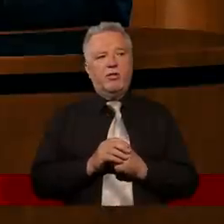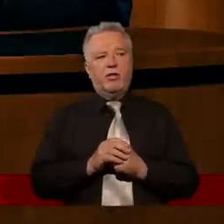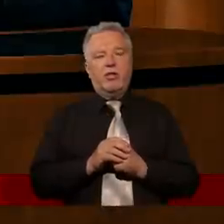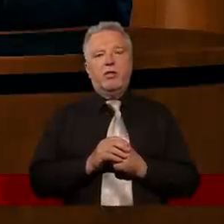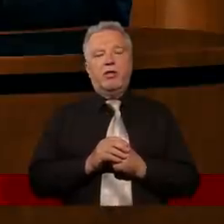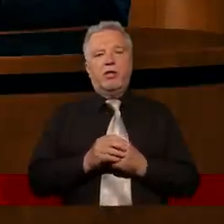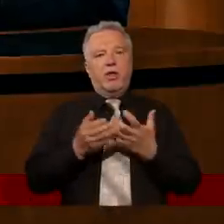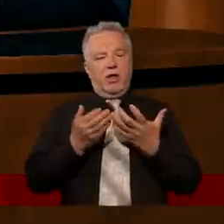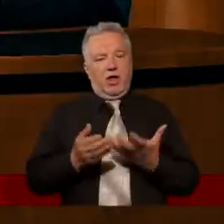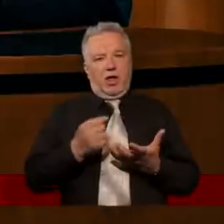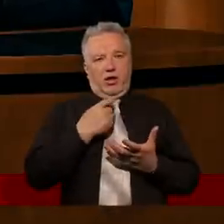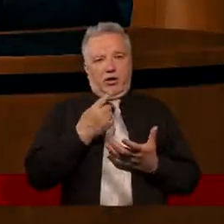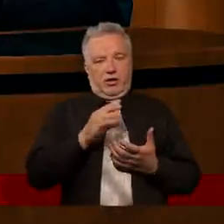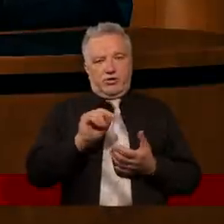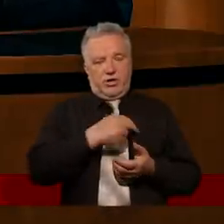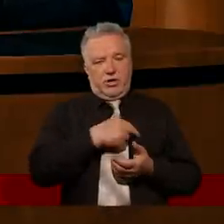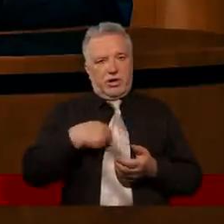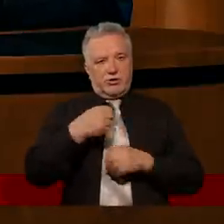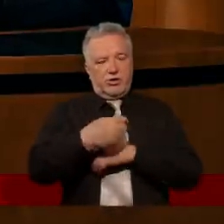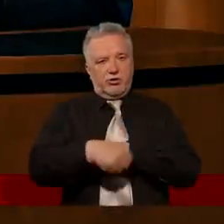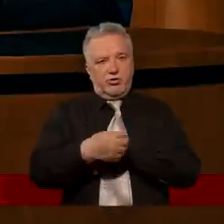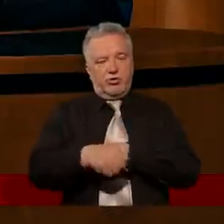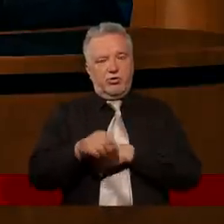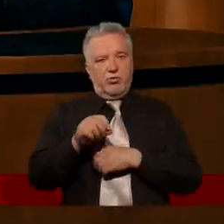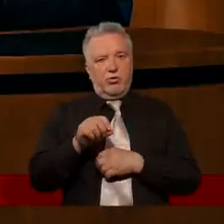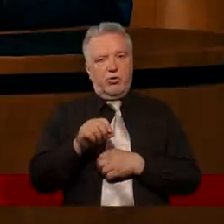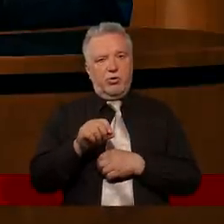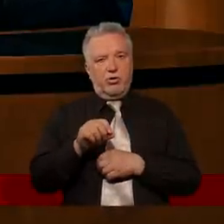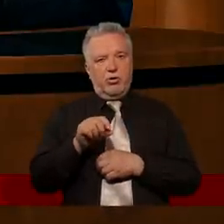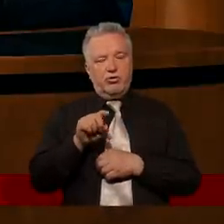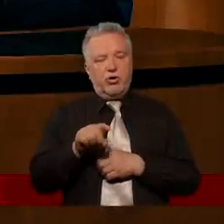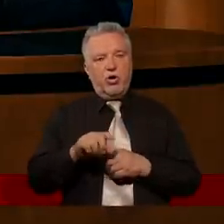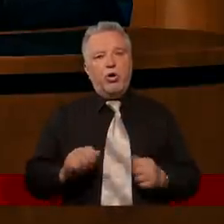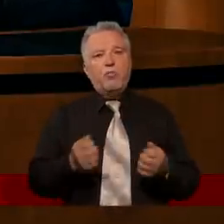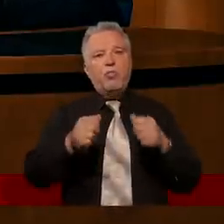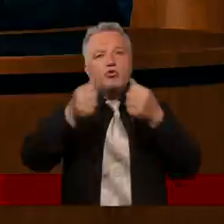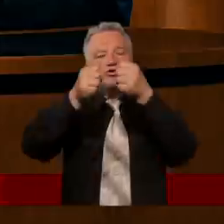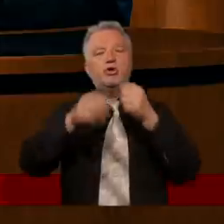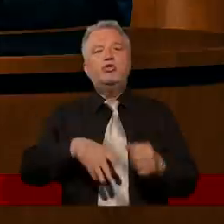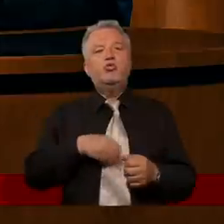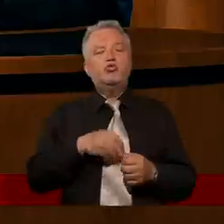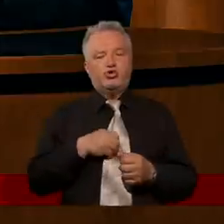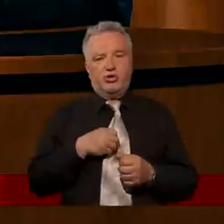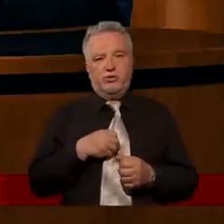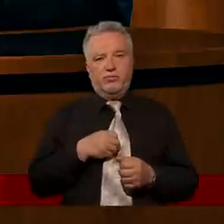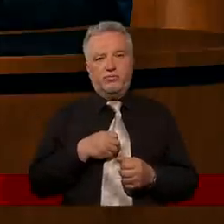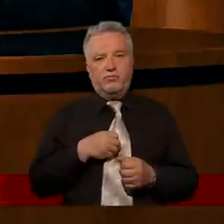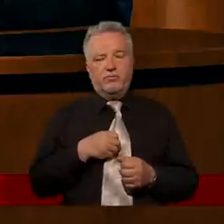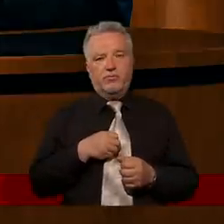powiedzieć, bo nasze studio to tytuł nosi Bożki Duszy, więc